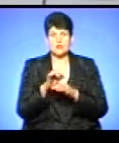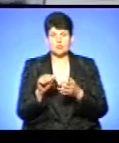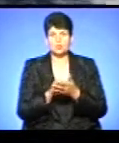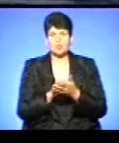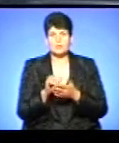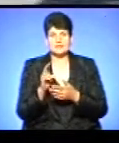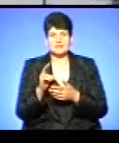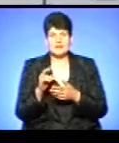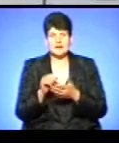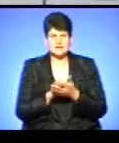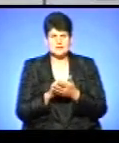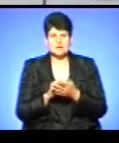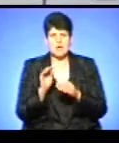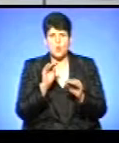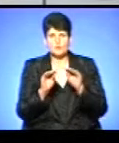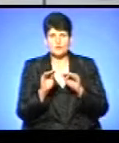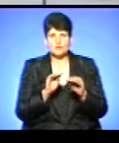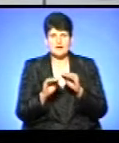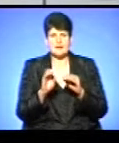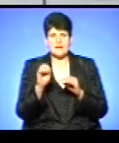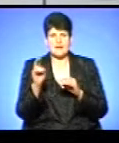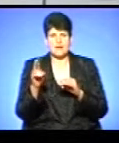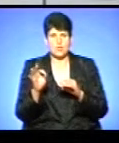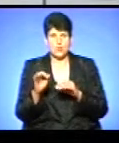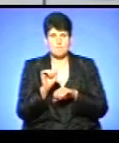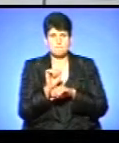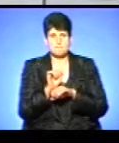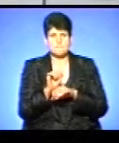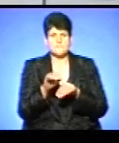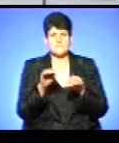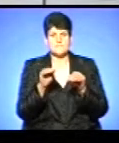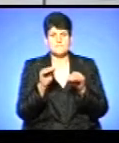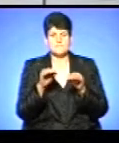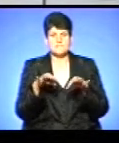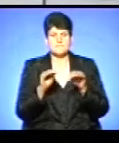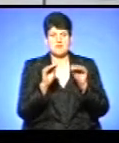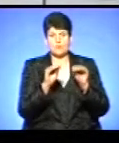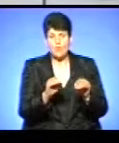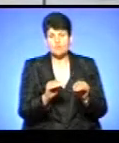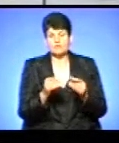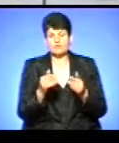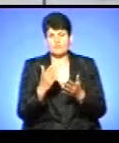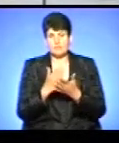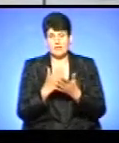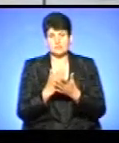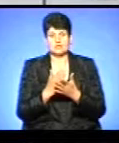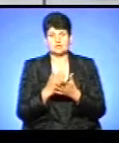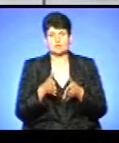на влаштування екопарковки в межах існуючої підвізної